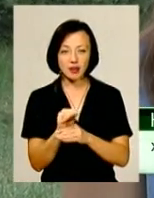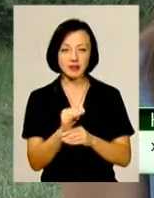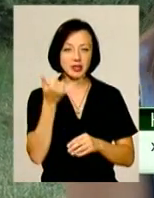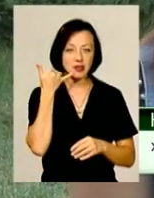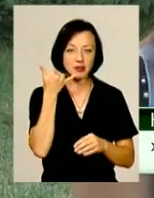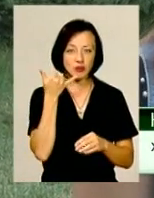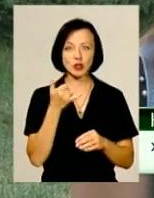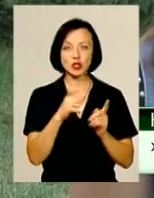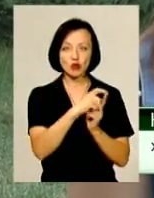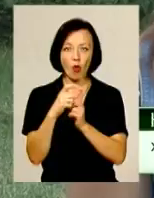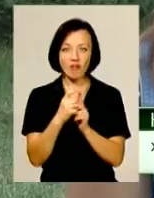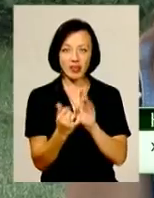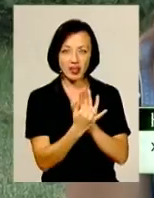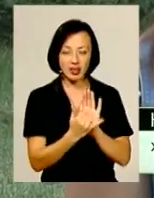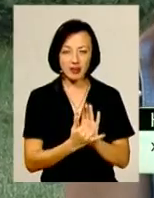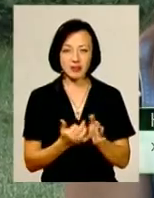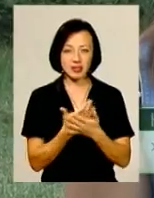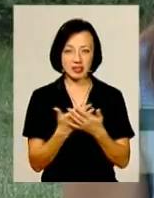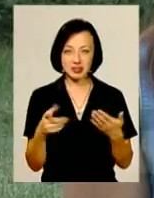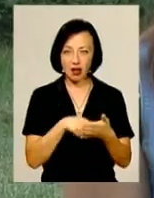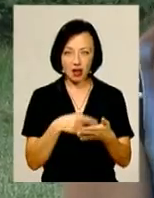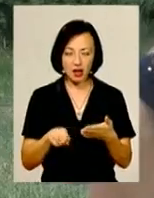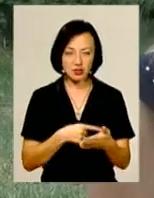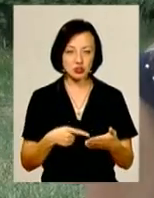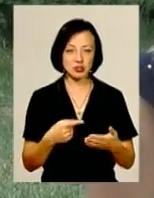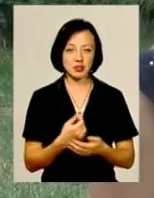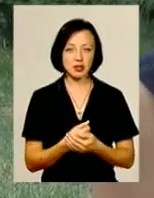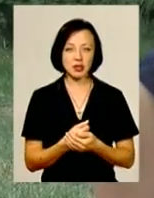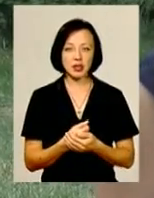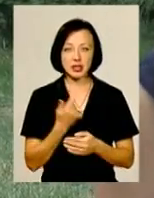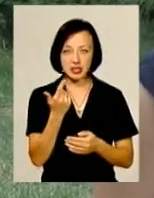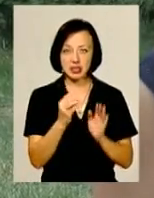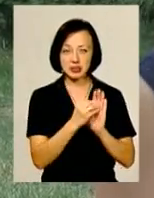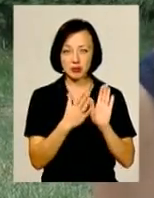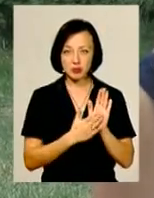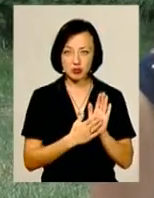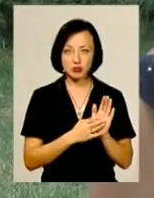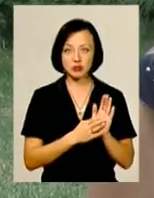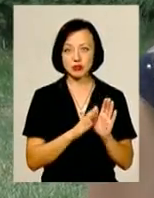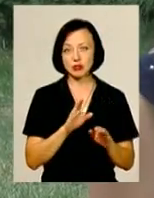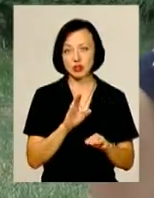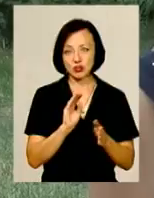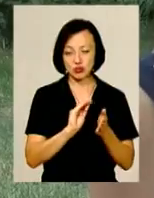словників різноманітних на різних гаджетах, не тільки на телефони. Тобто ти записуєш ворд і тобі зразу